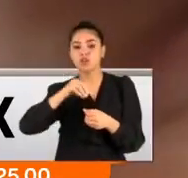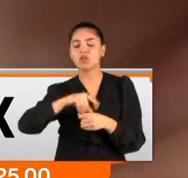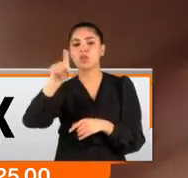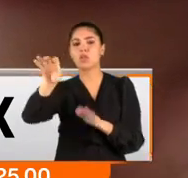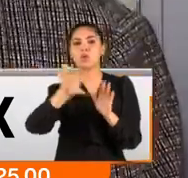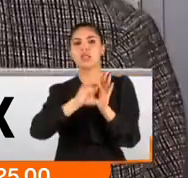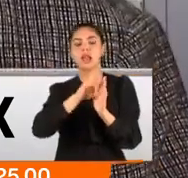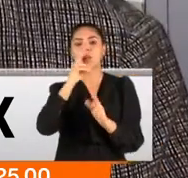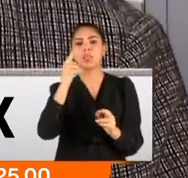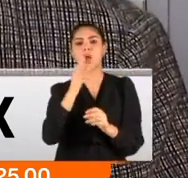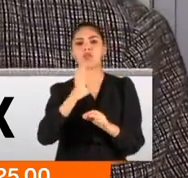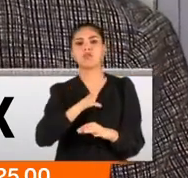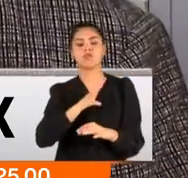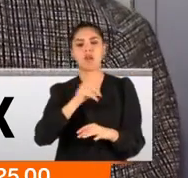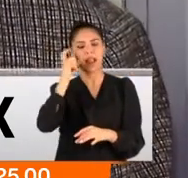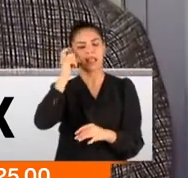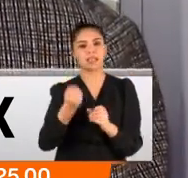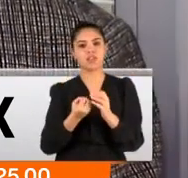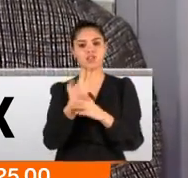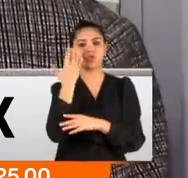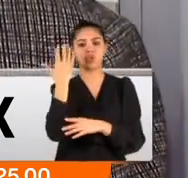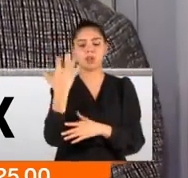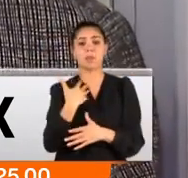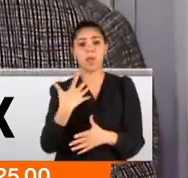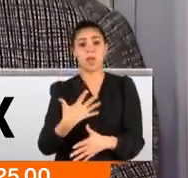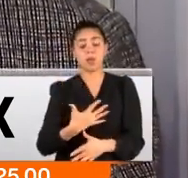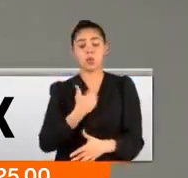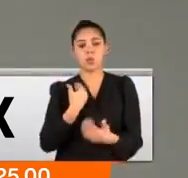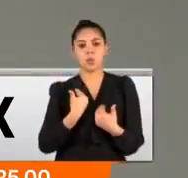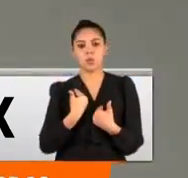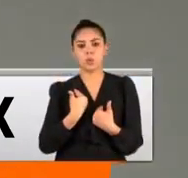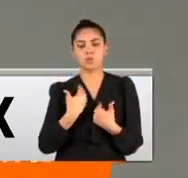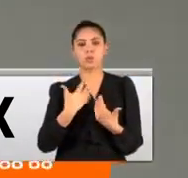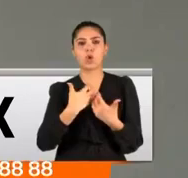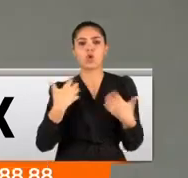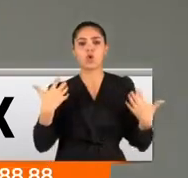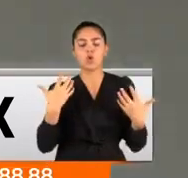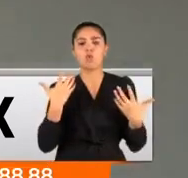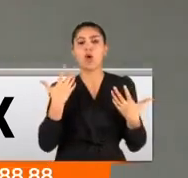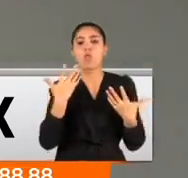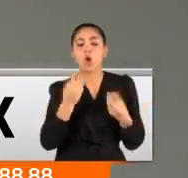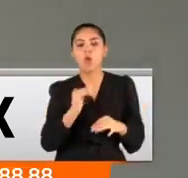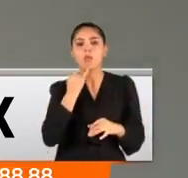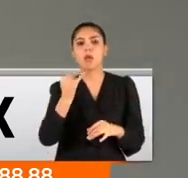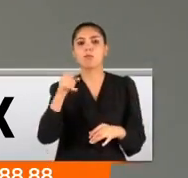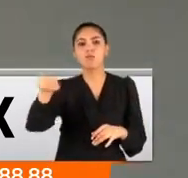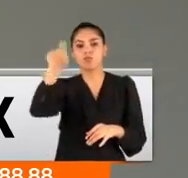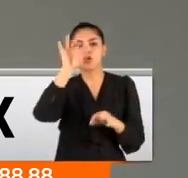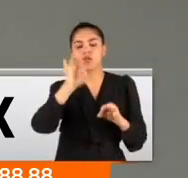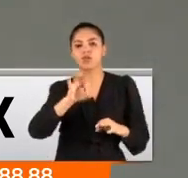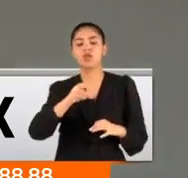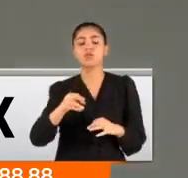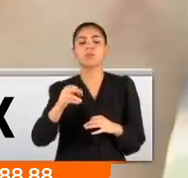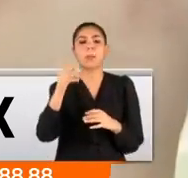ortalığı karıştırdı. Hepimiz etkilendik. Bu üzücü olay hepimizi çok üzdü. Güveni sarsılan müşteriler şimdi pırlanta alırken